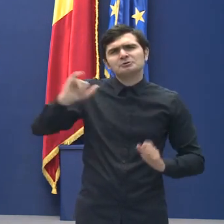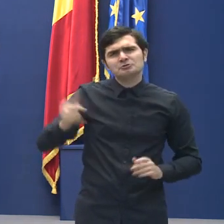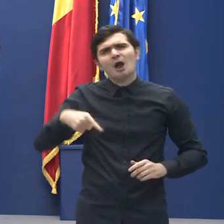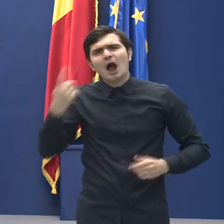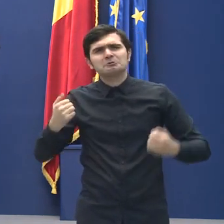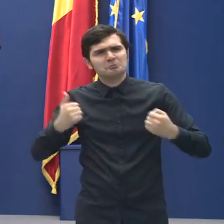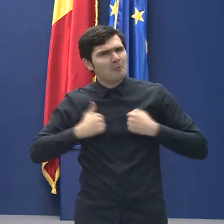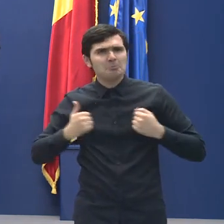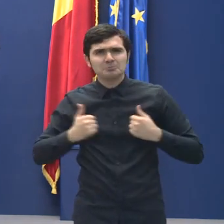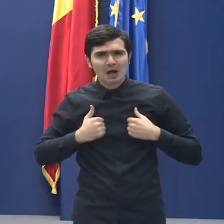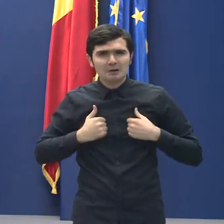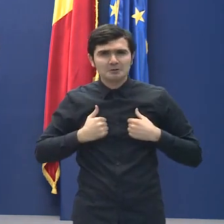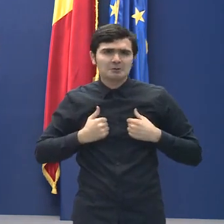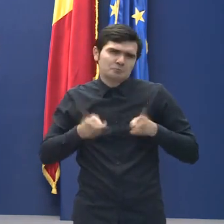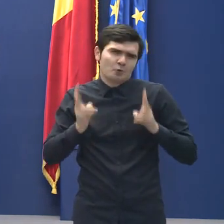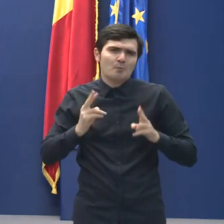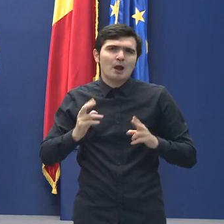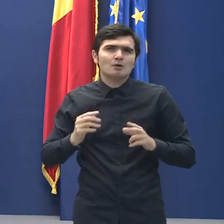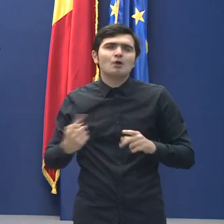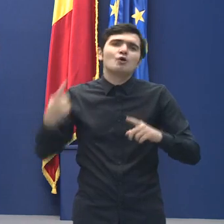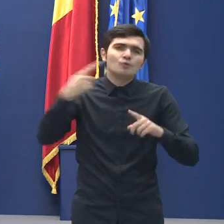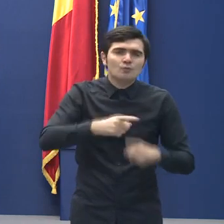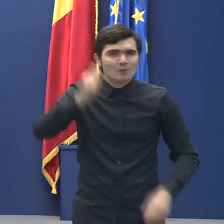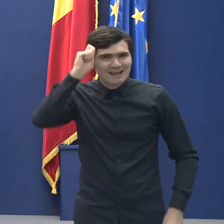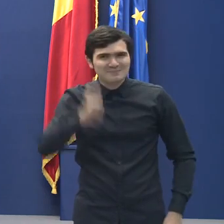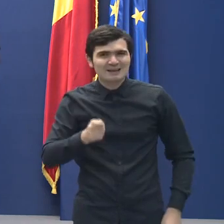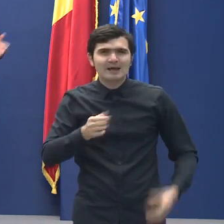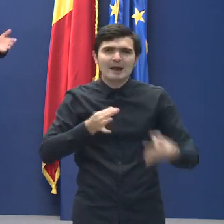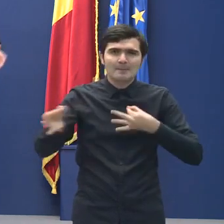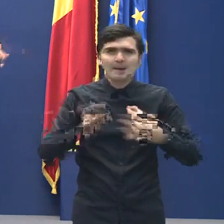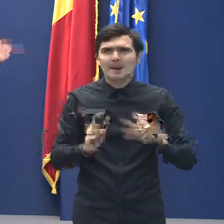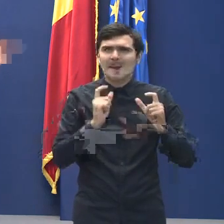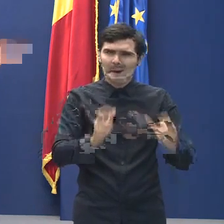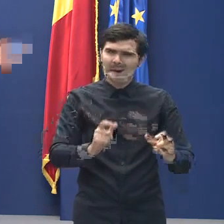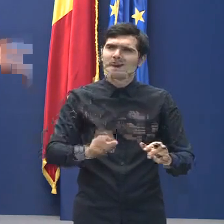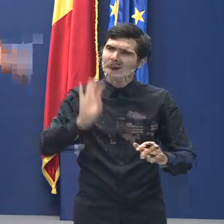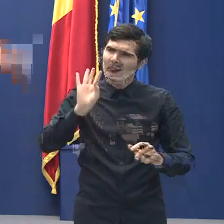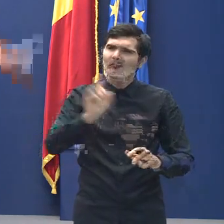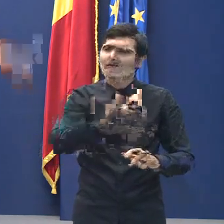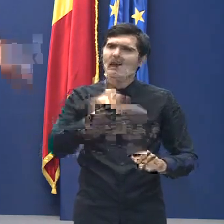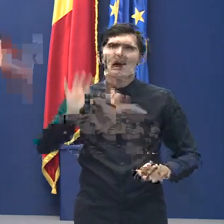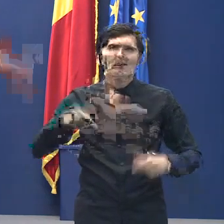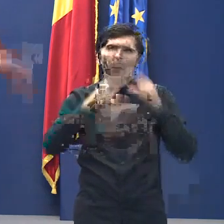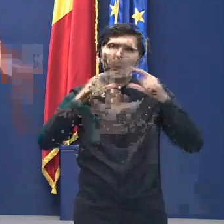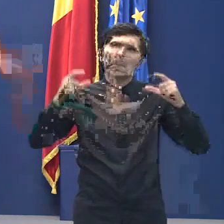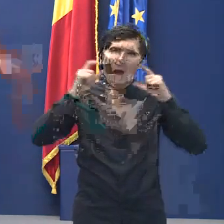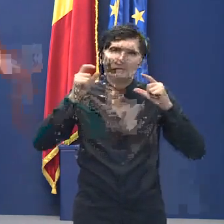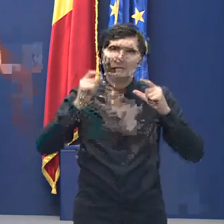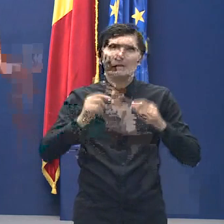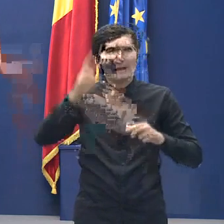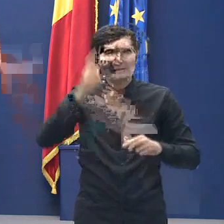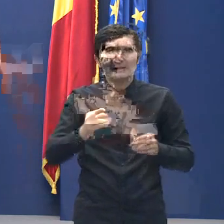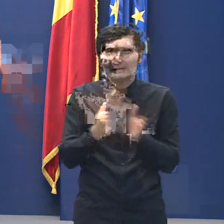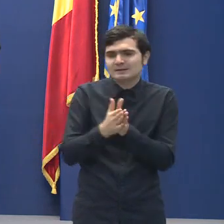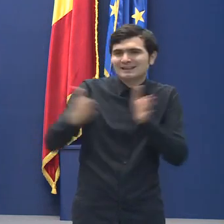evident, cu respectarea măsurilor de protecție, mască sanitară, distanță socială,